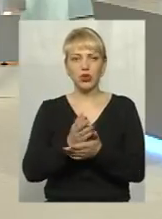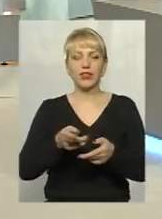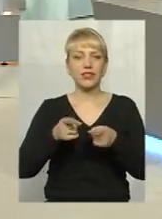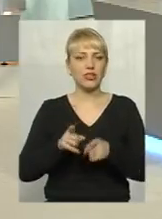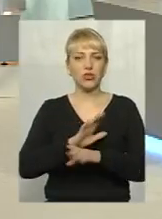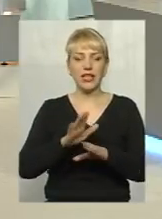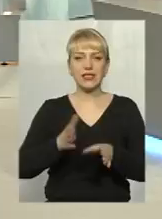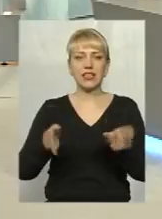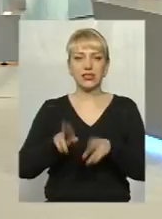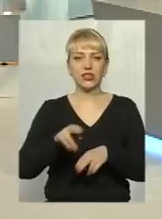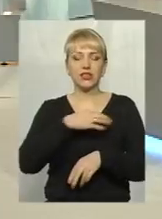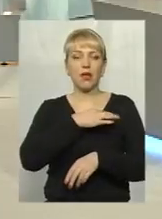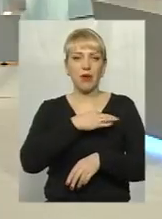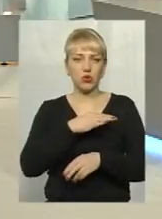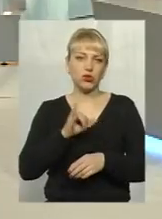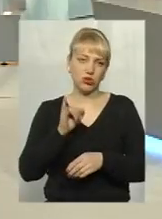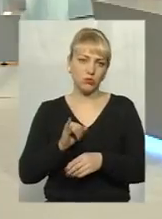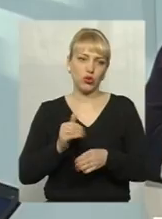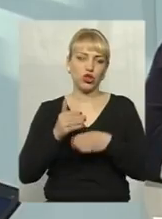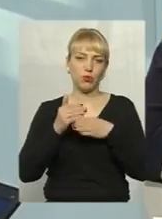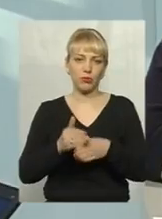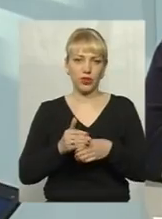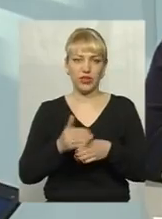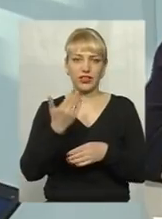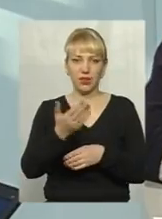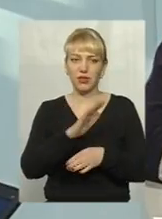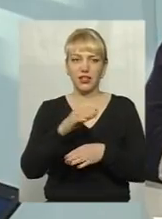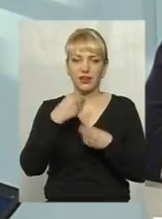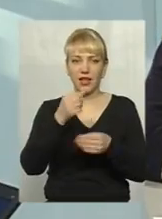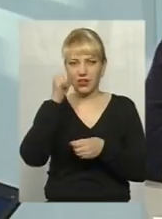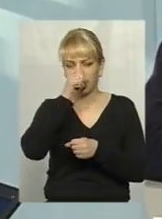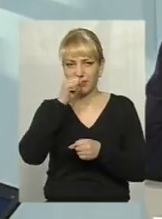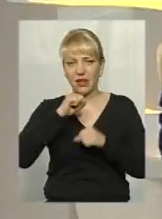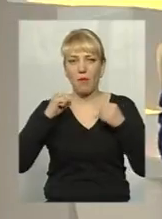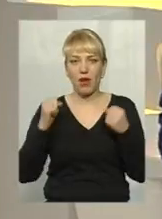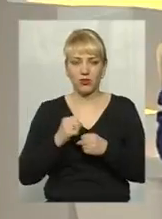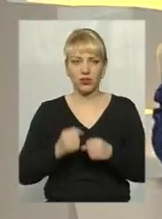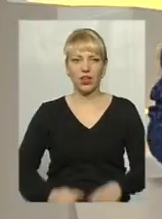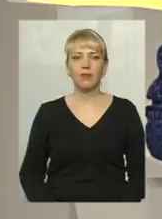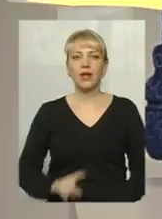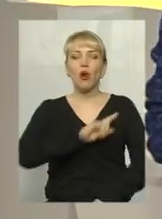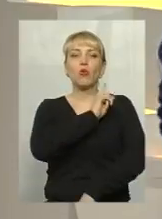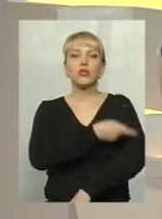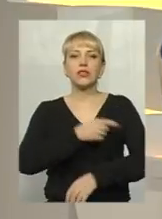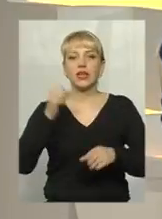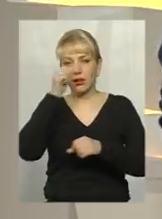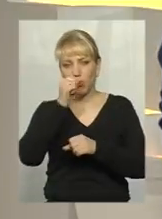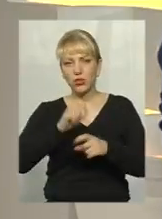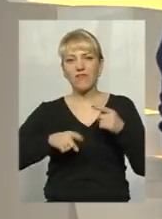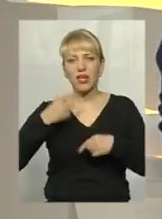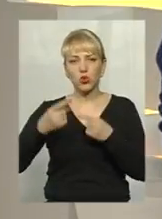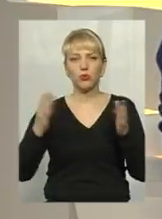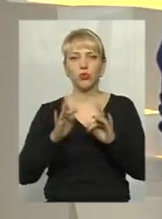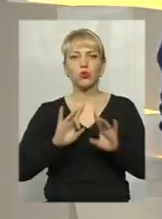залишились байдужими. І не дозволили їм замерзити в тому автобусі. Про сильні морози в наступному сюжеті. І що,